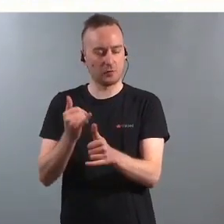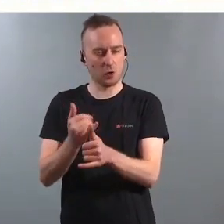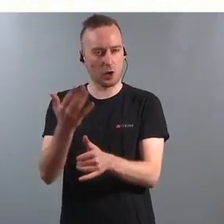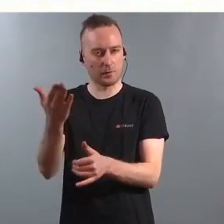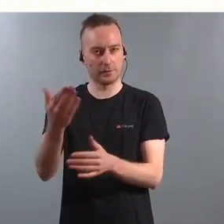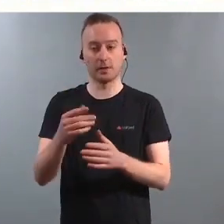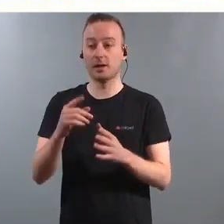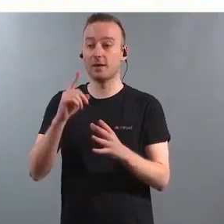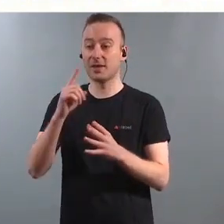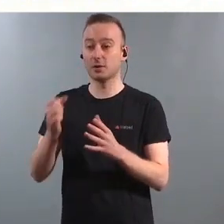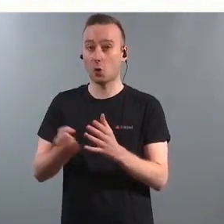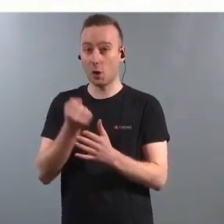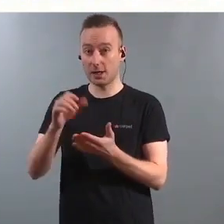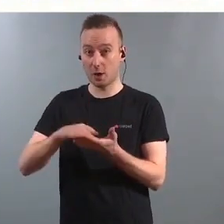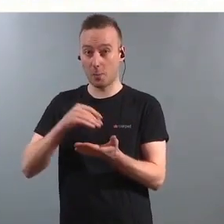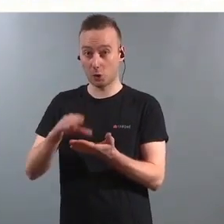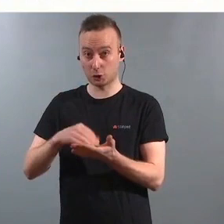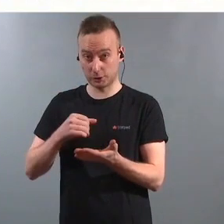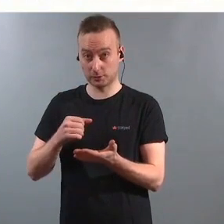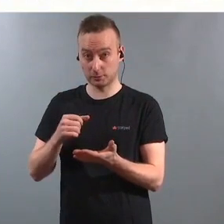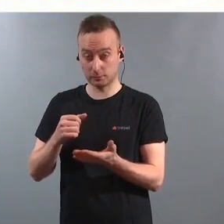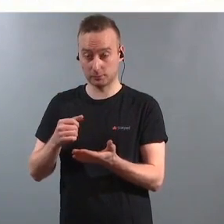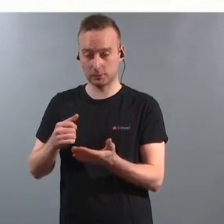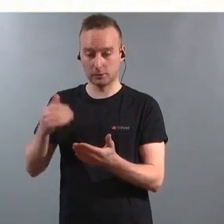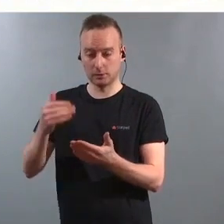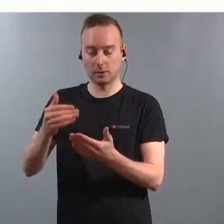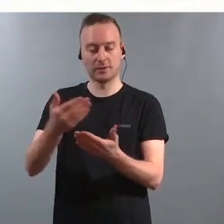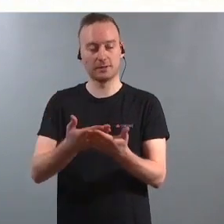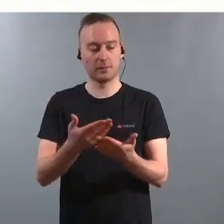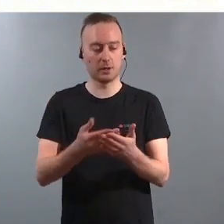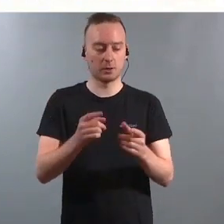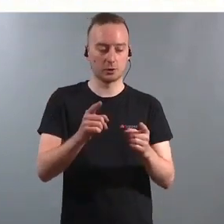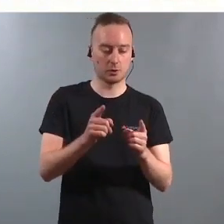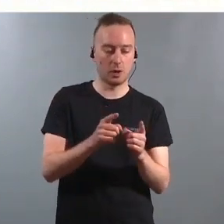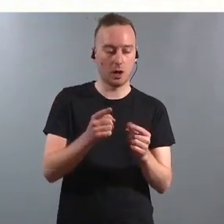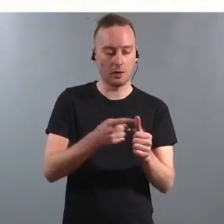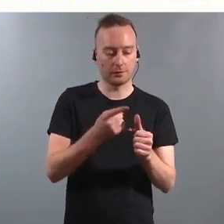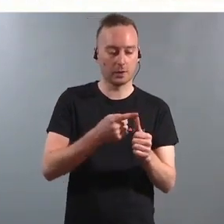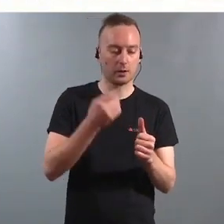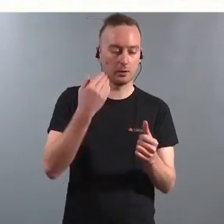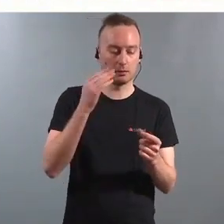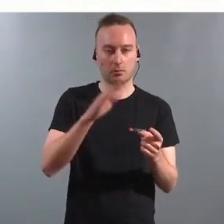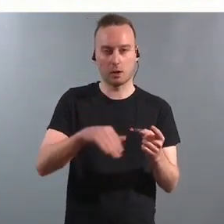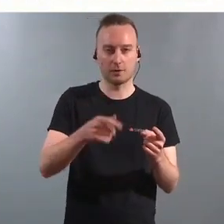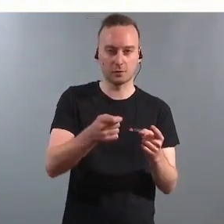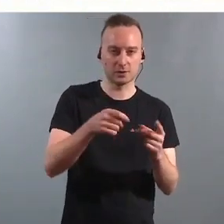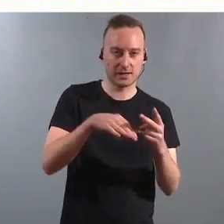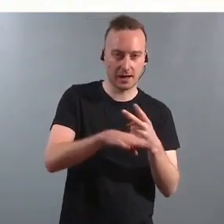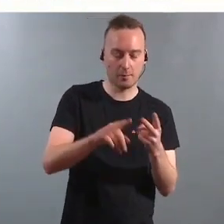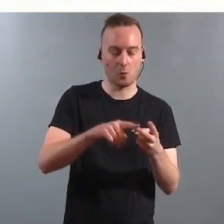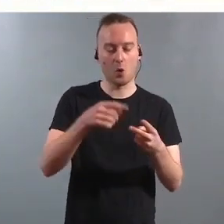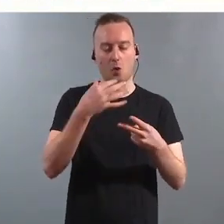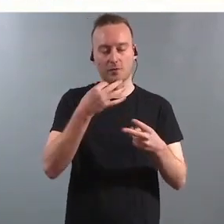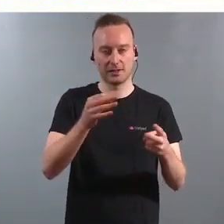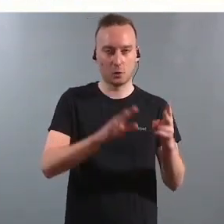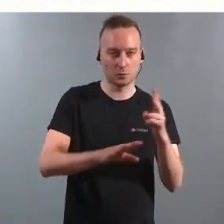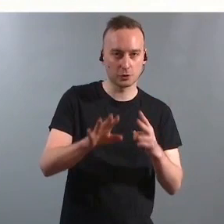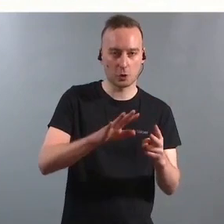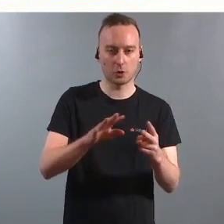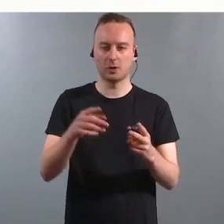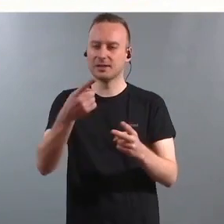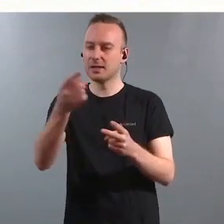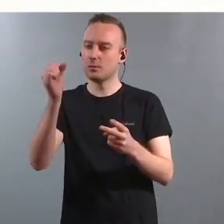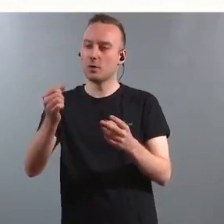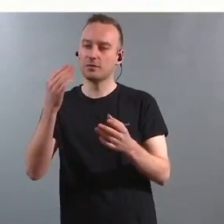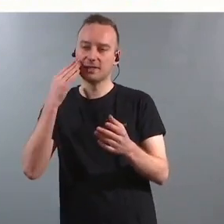Årlig rapportering. Sånn ser det ut. Så mange barn har det under offentlig omsorg, så mange barn i fosterhjem. Dette er det dere har. Dette må dere styre etter. Dere må vite om dere